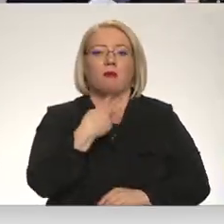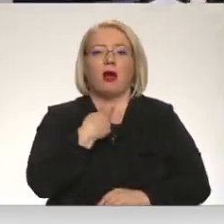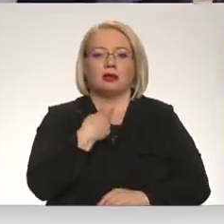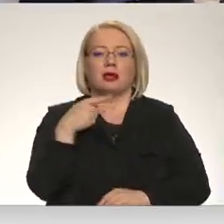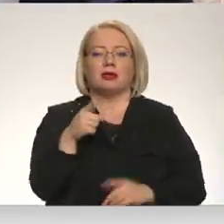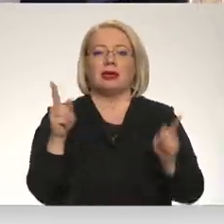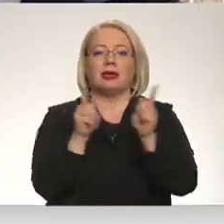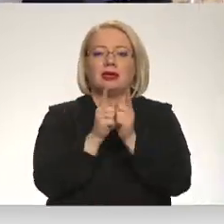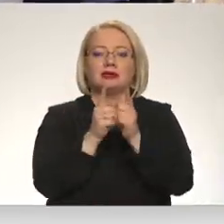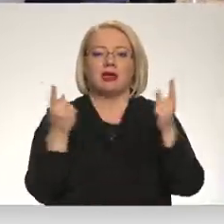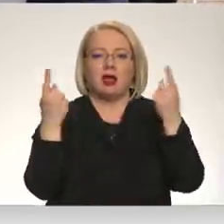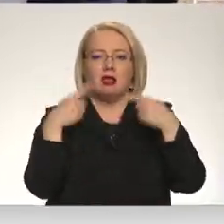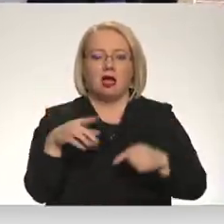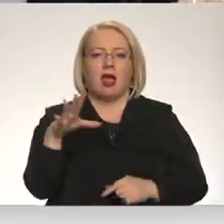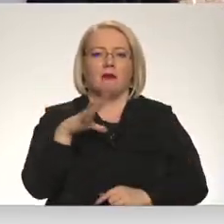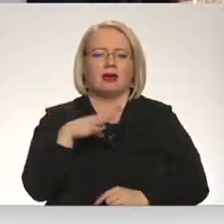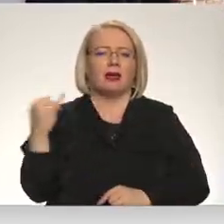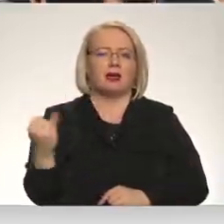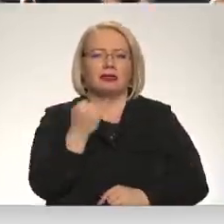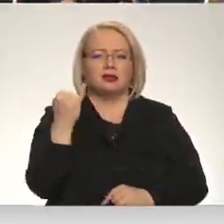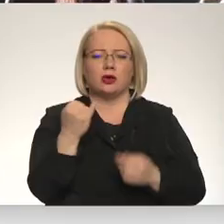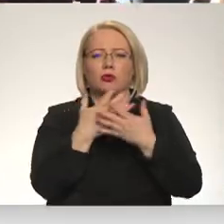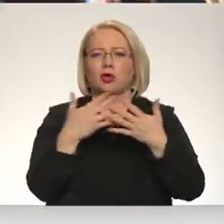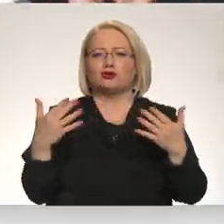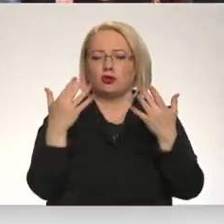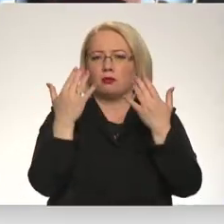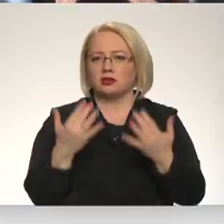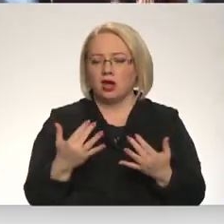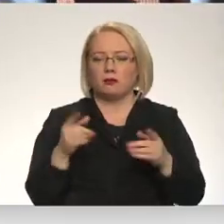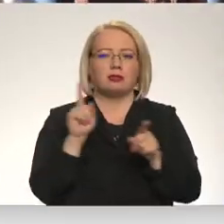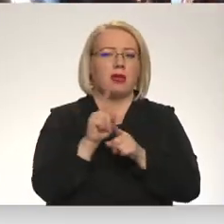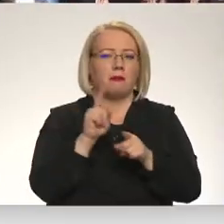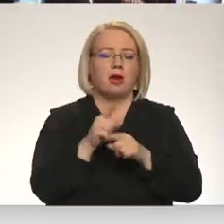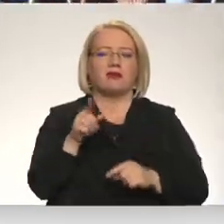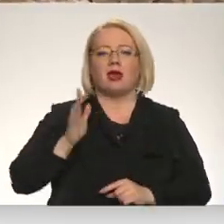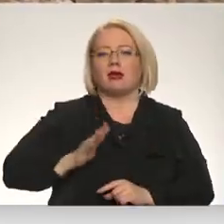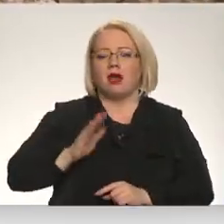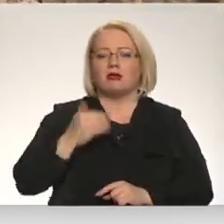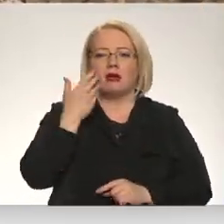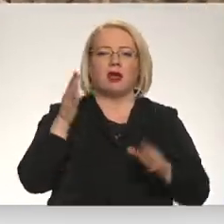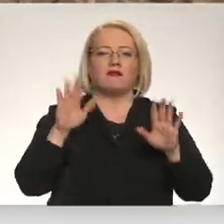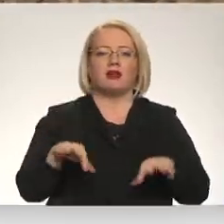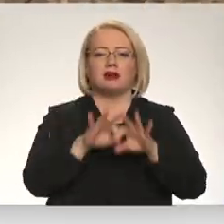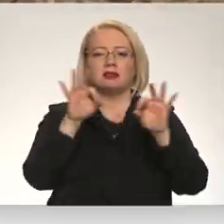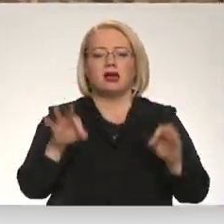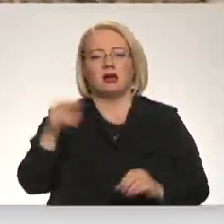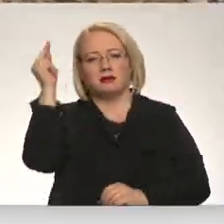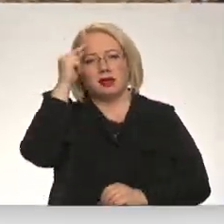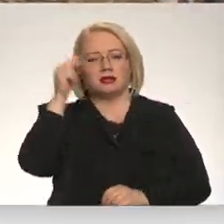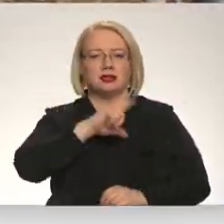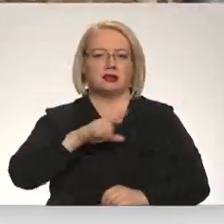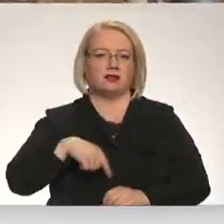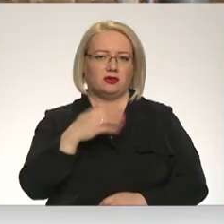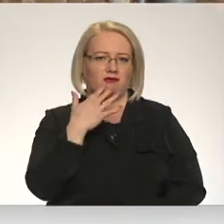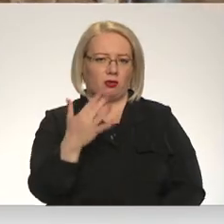ka tik īsā laikā jau papījusi interesantos un dažādos pasākumos. Tāpat viņi gaida, kad varēs sākt mācīties latviešu valodu.